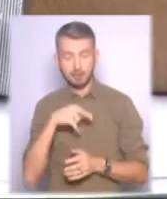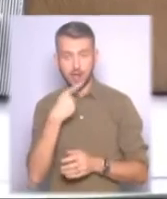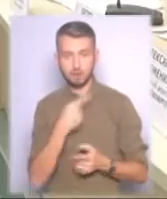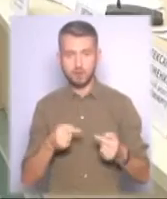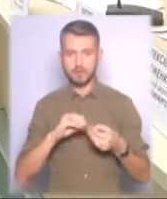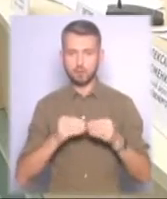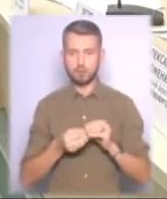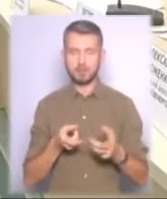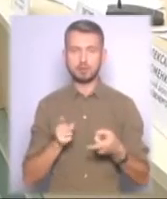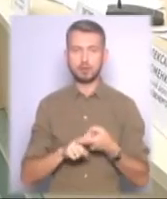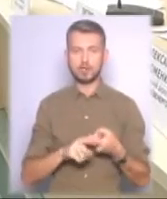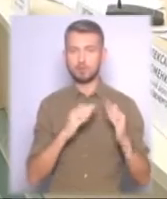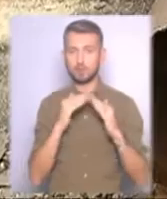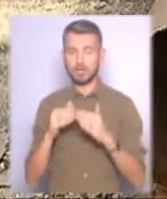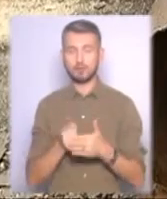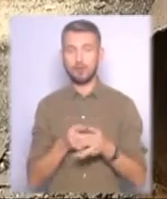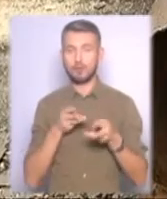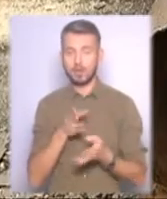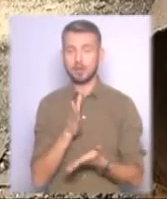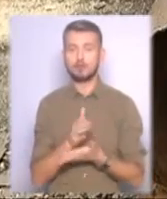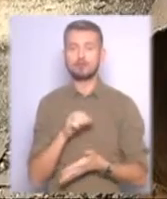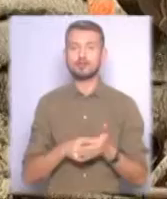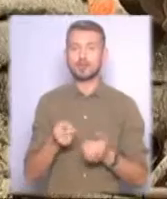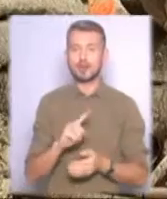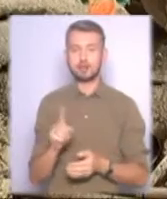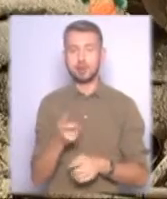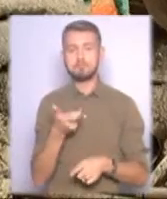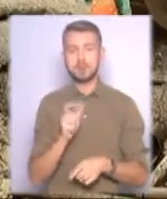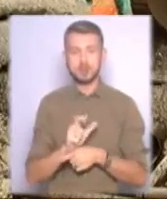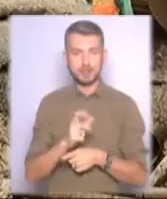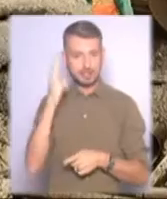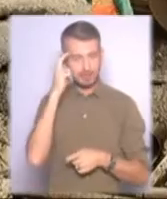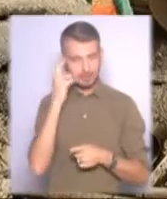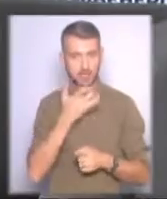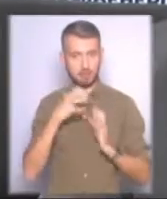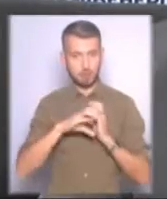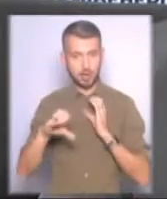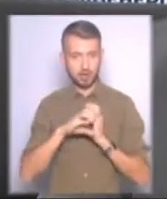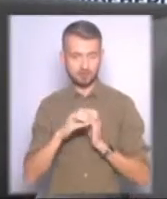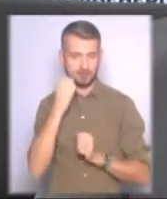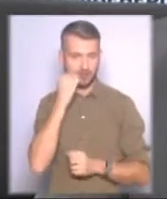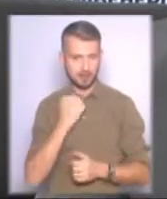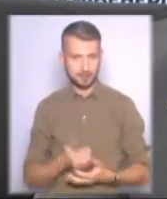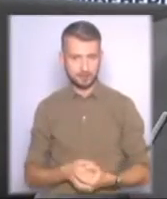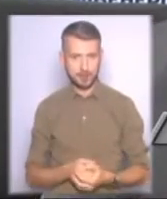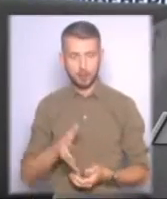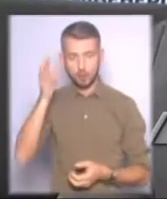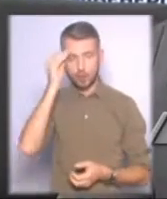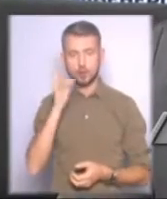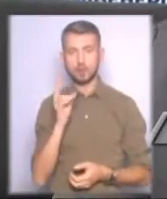підключення будинків до опалення існують через те, щоб більшість столичних тепломереж зношені. З огляду на